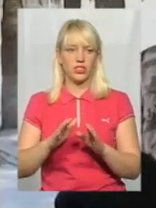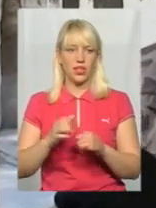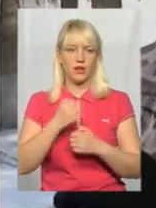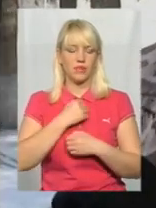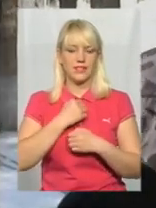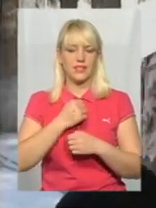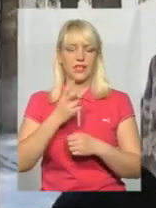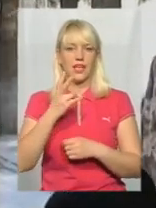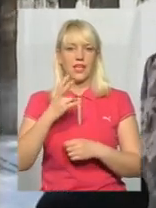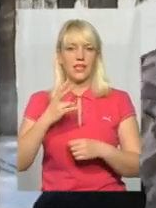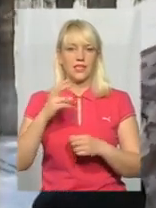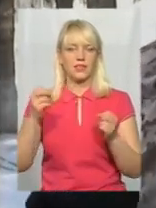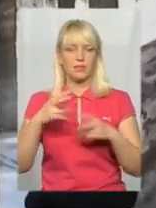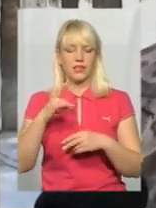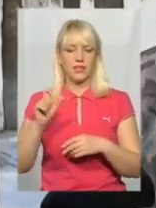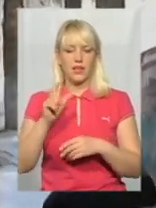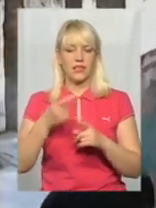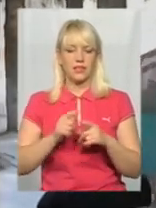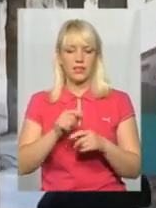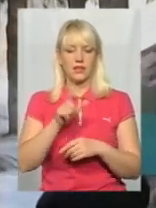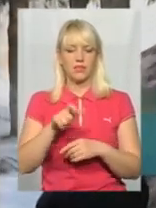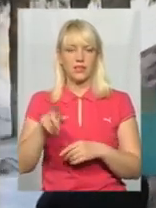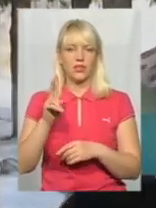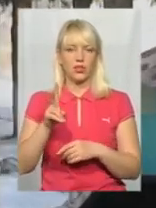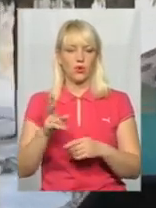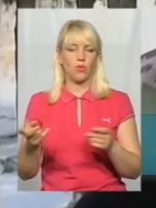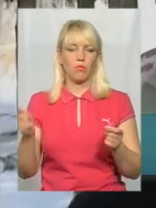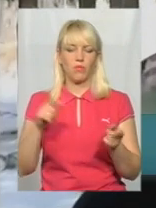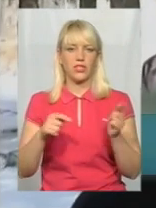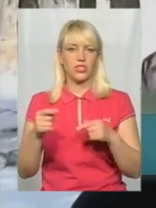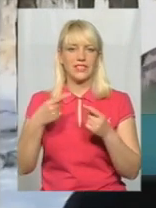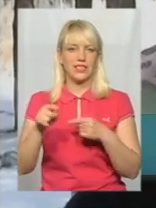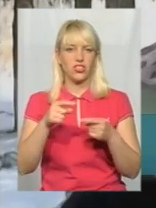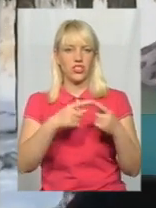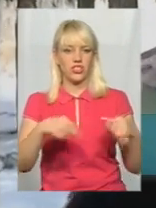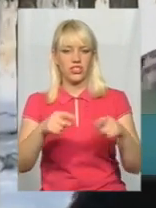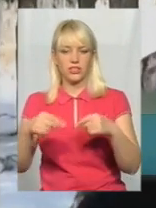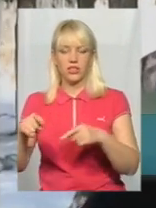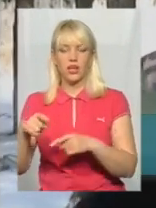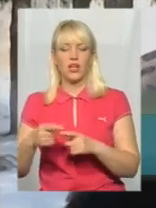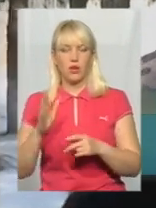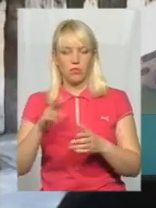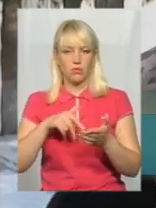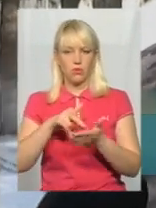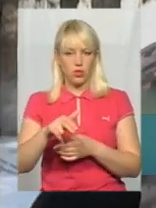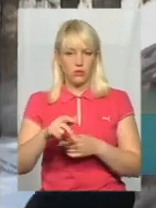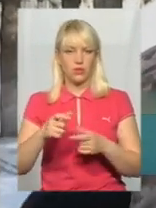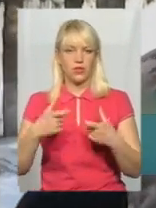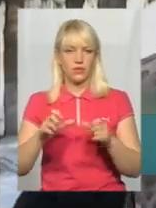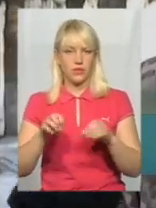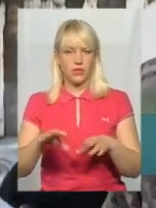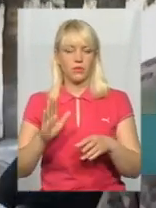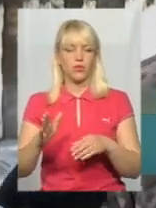бійці, які прийшли з інших частин, які в подальшому пройдуть цей курс, вони будуть проходити службу в силах спеціальних